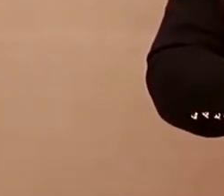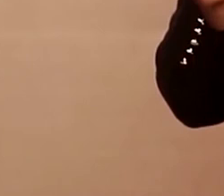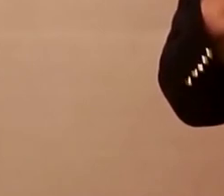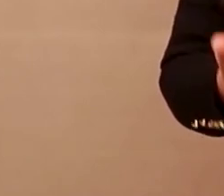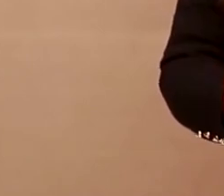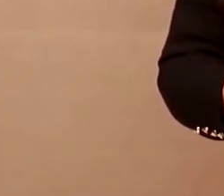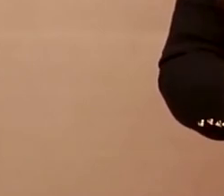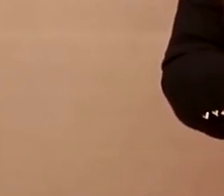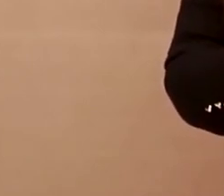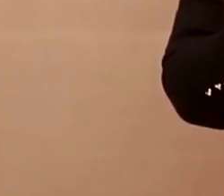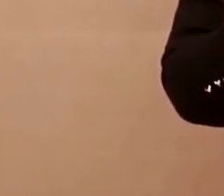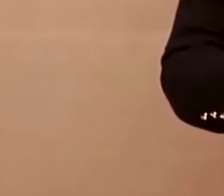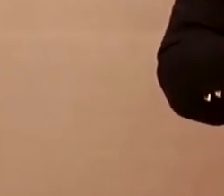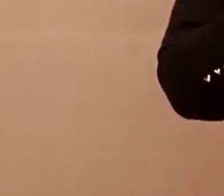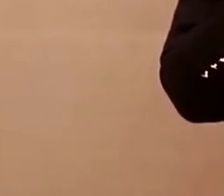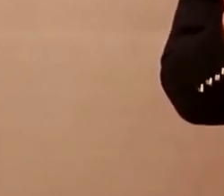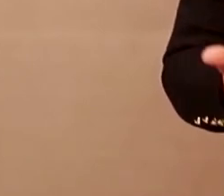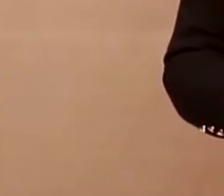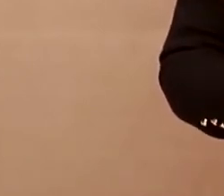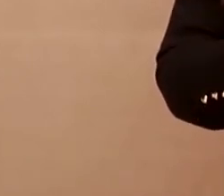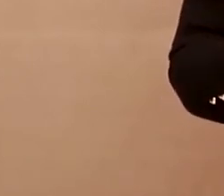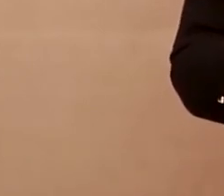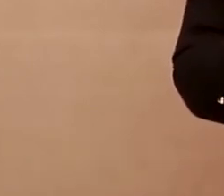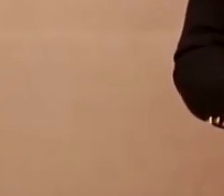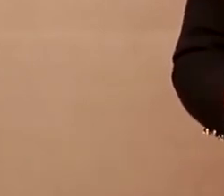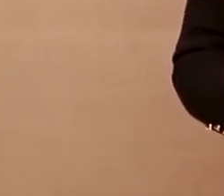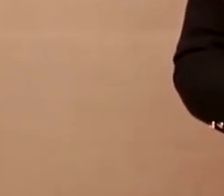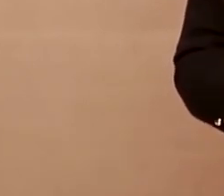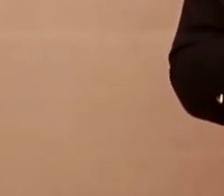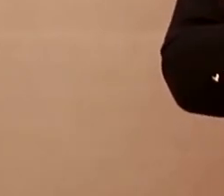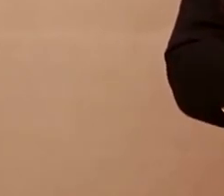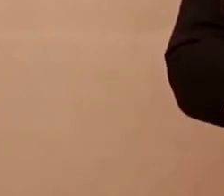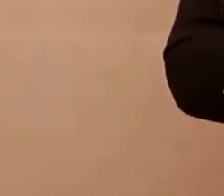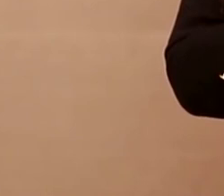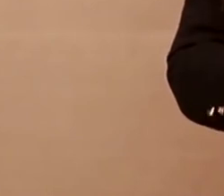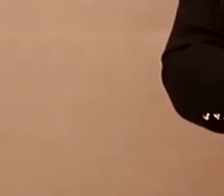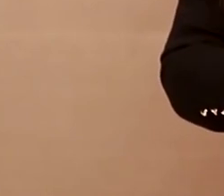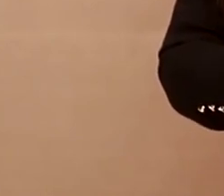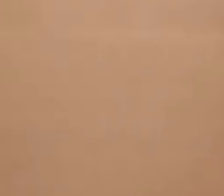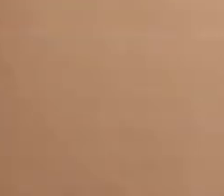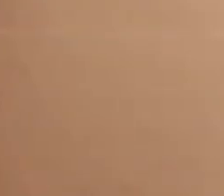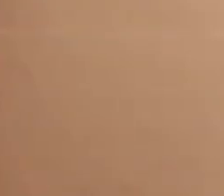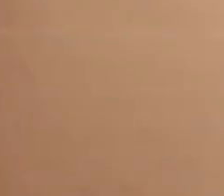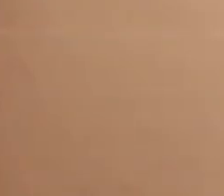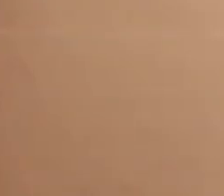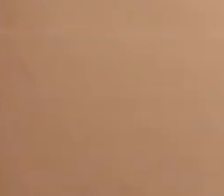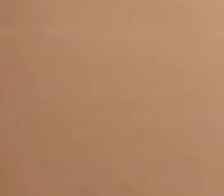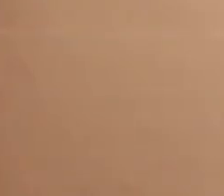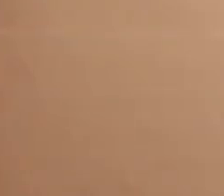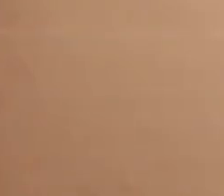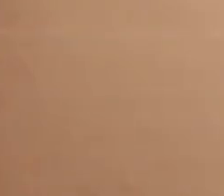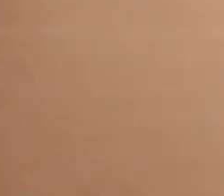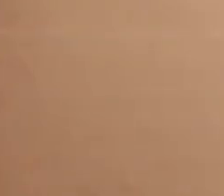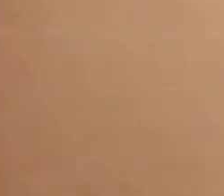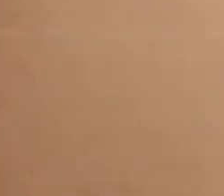کرتے رہے ہیں ایک اپنی عادت بنا لیں کہ ہر کچھ ہفتے بعد اپنے جو تمام پاسورڈ ہیں ان کو چینج کر دیں ایک پاسورڈ